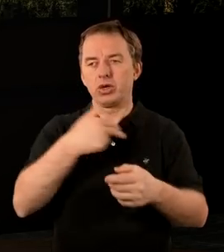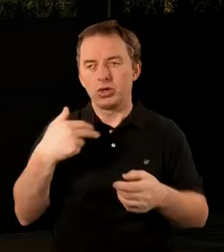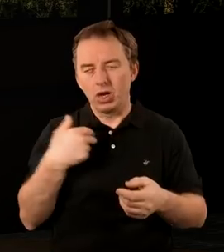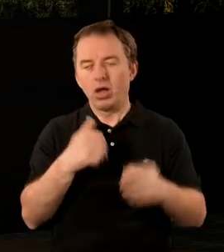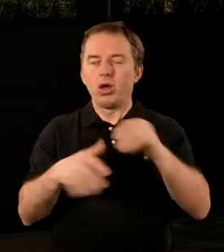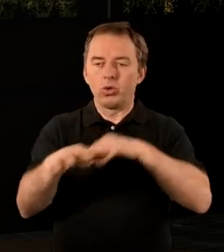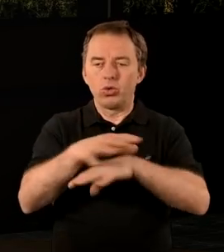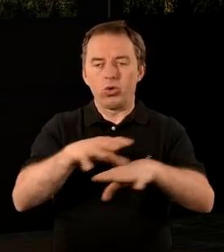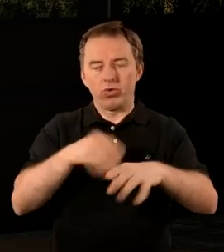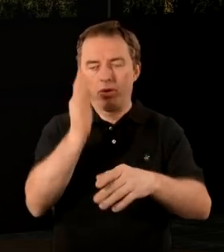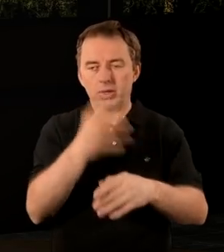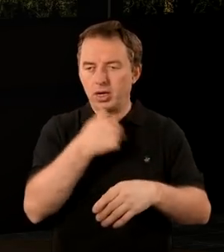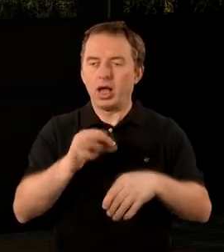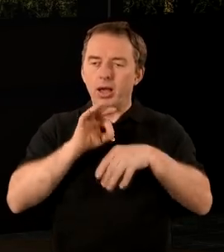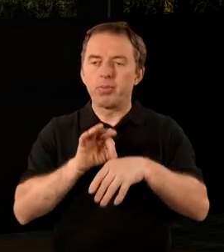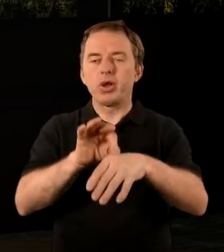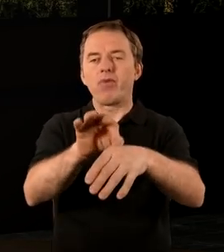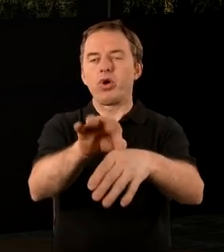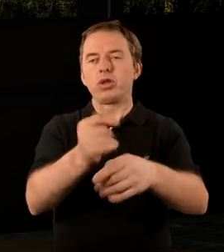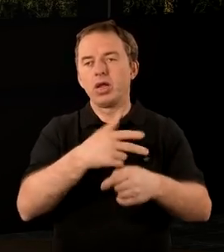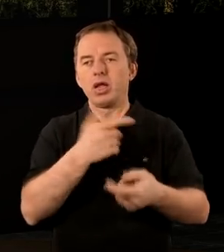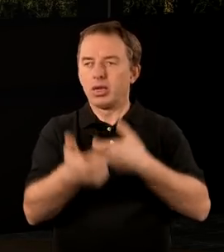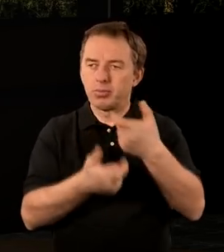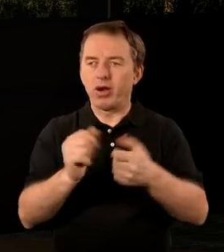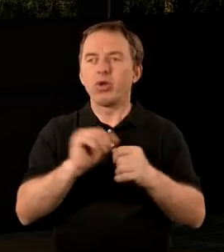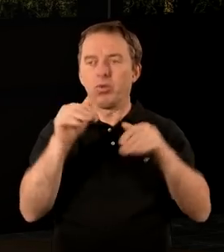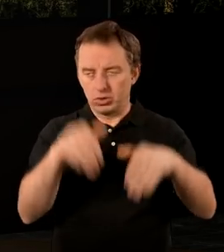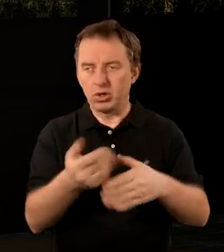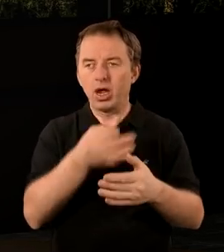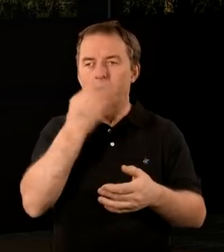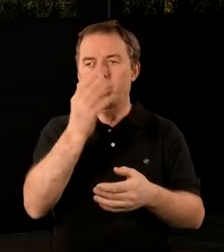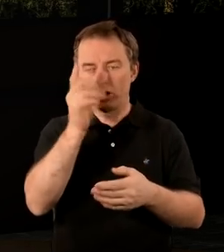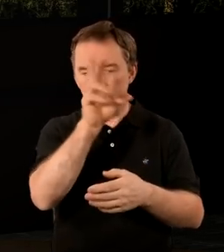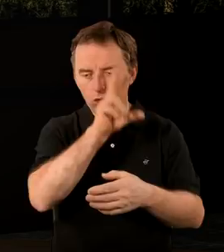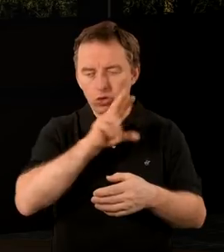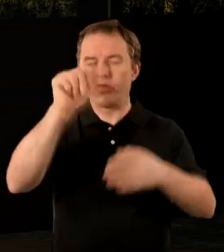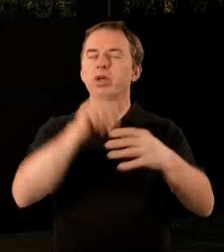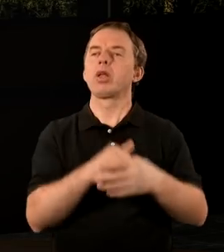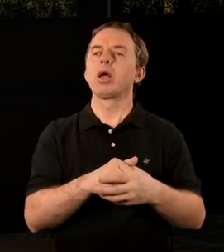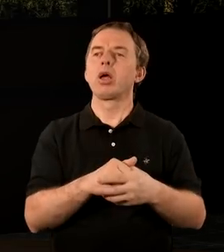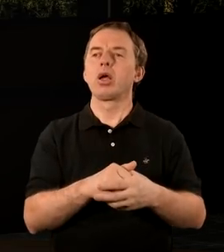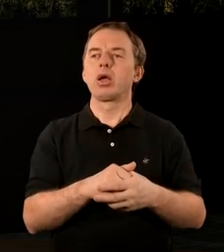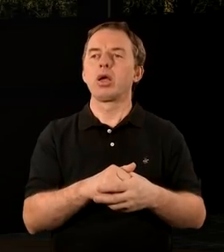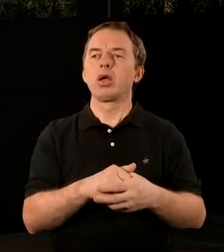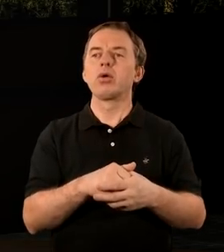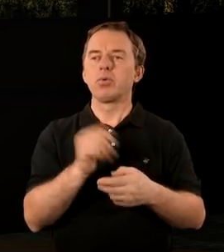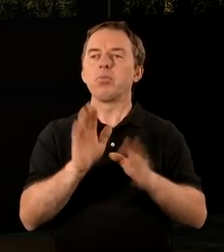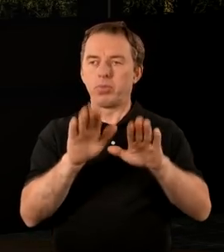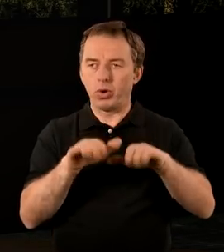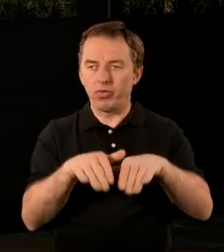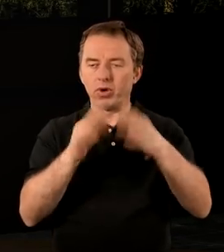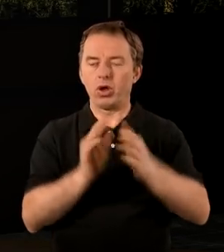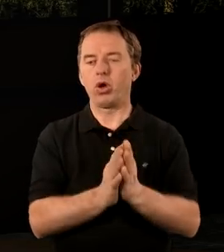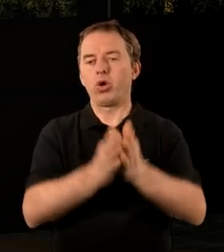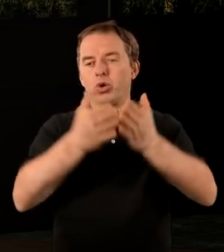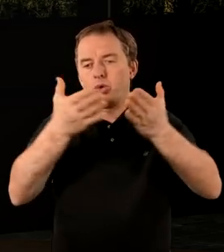a Twój Duch Święty będzie naszym przewodnikiem w prawdzie. Prosimy Cię, aby rzeczywiście, abyś odsłonił nam